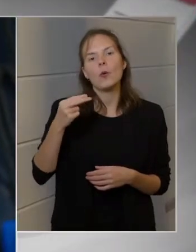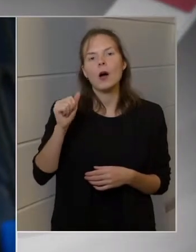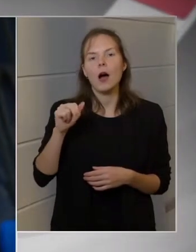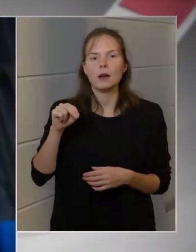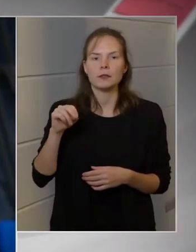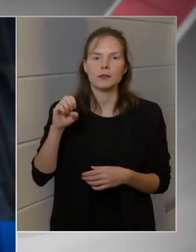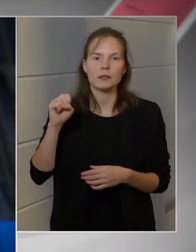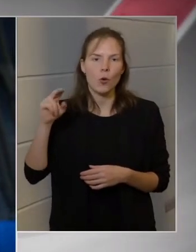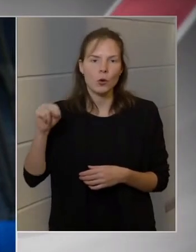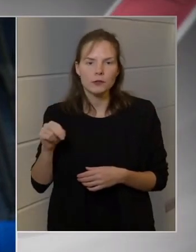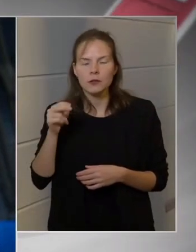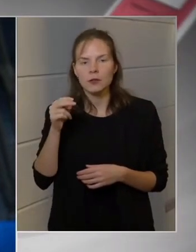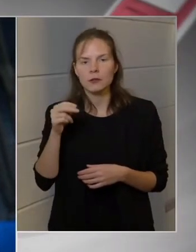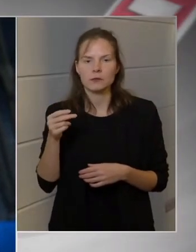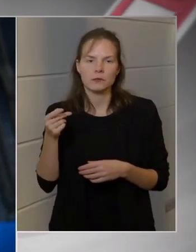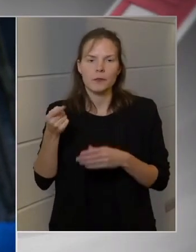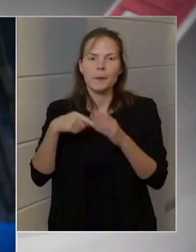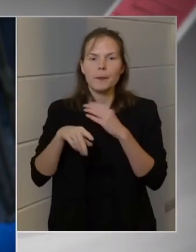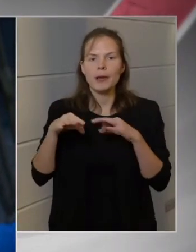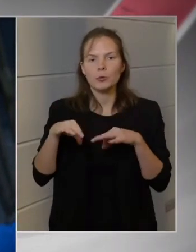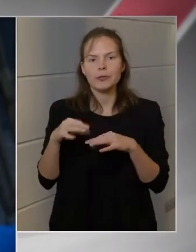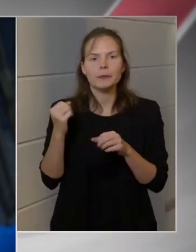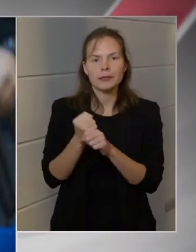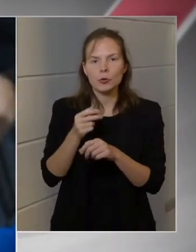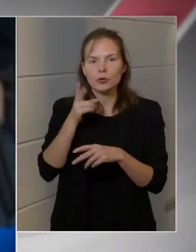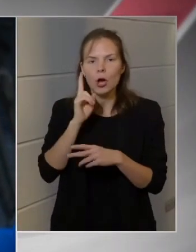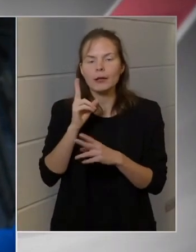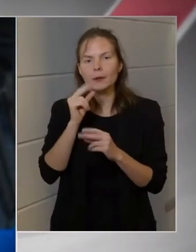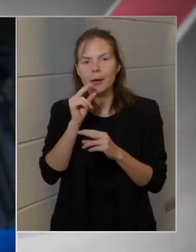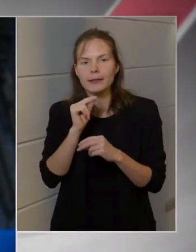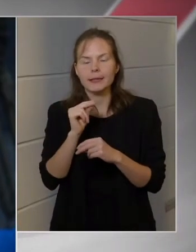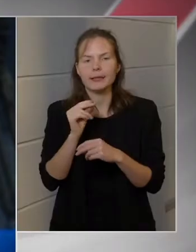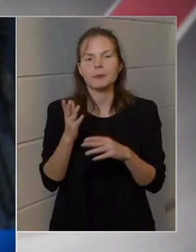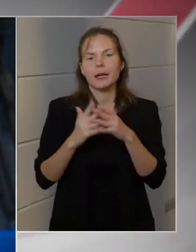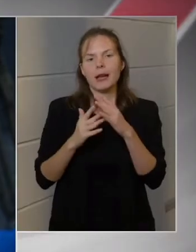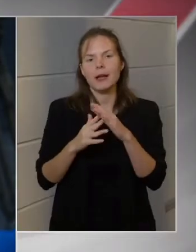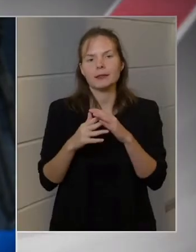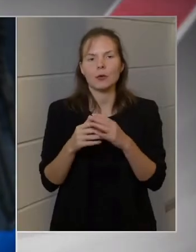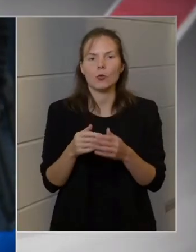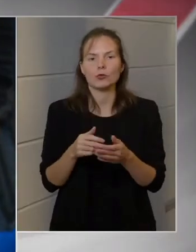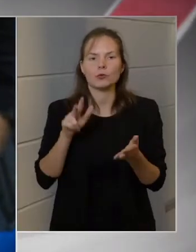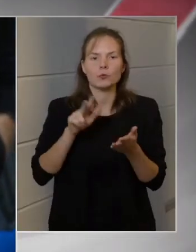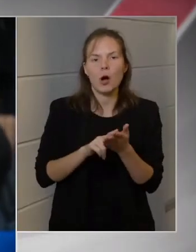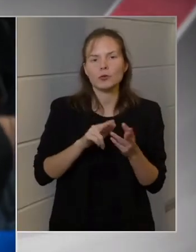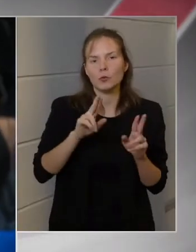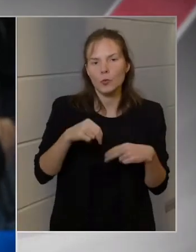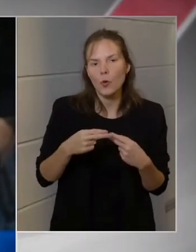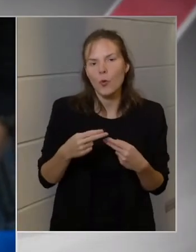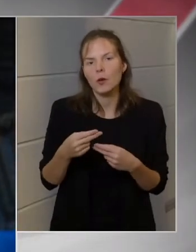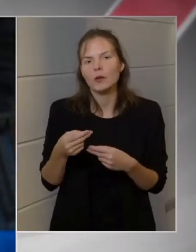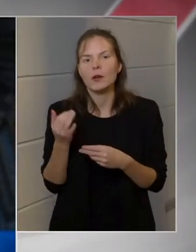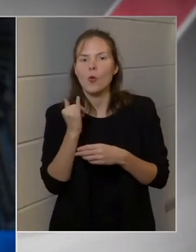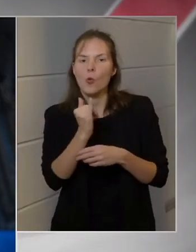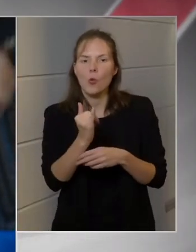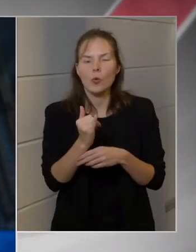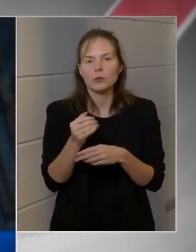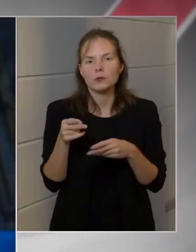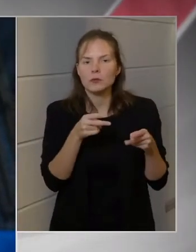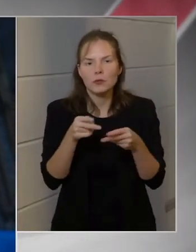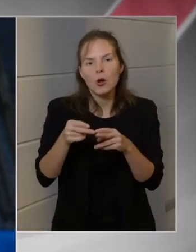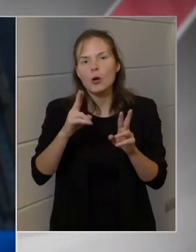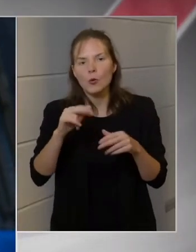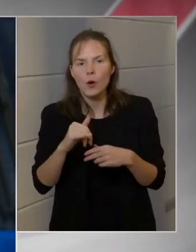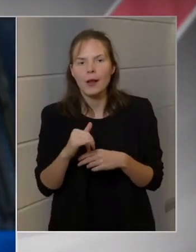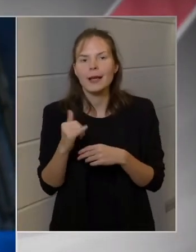aki ugye beszélt a migrációs paktumról, migrációs útvonarról, illetve arról is beszélt, hogy szerinte